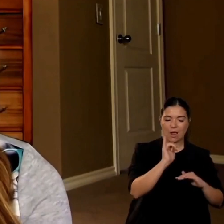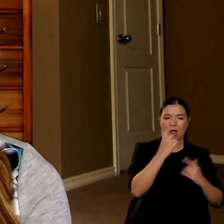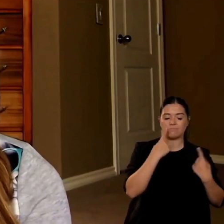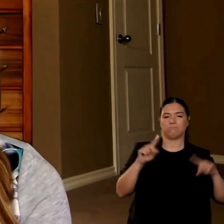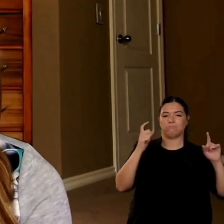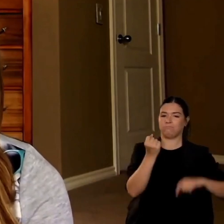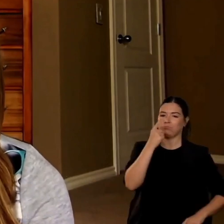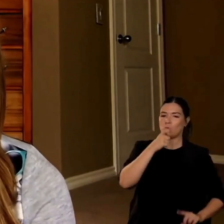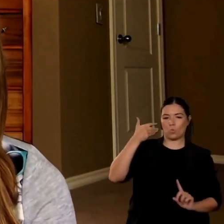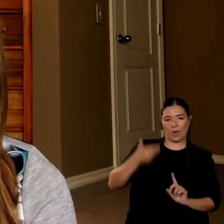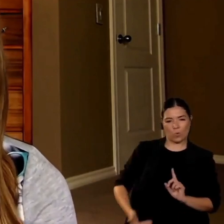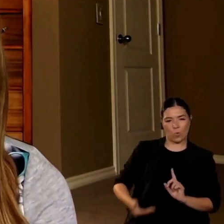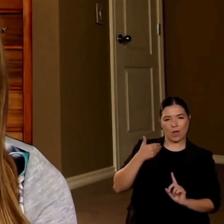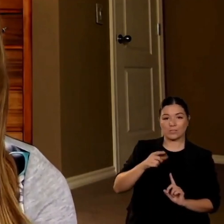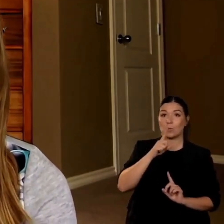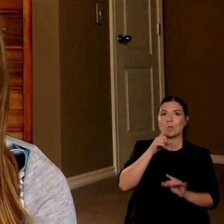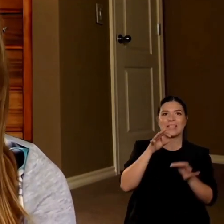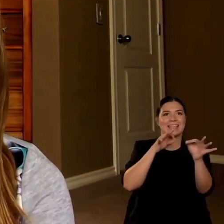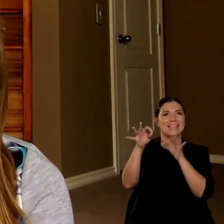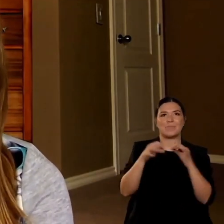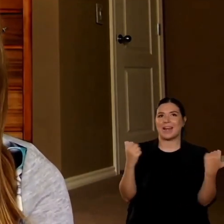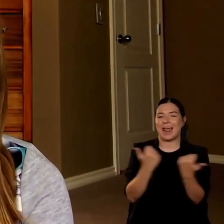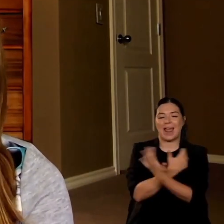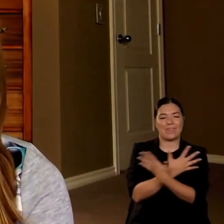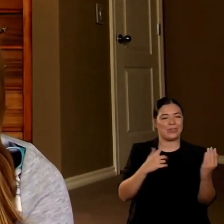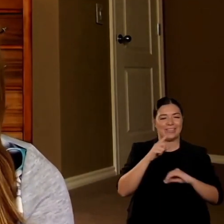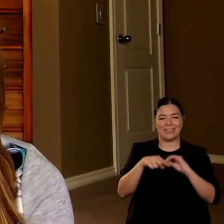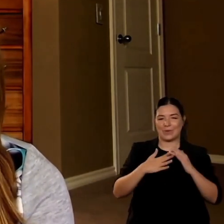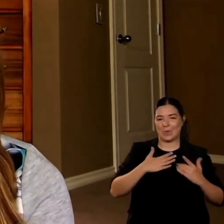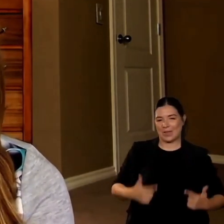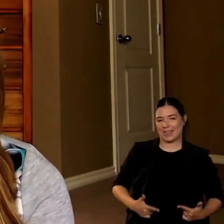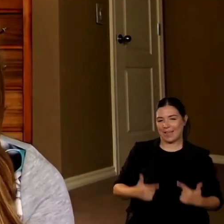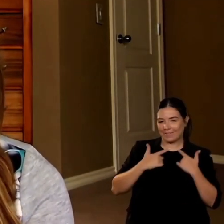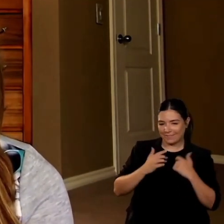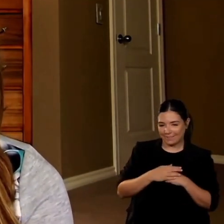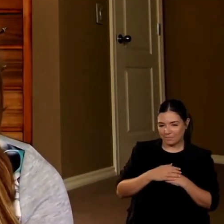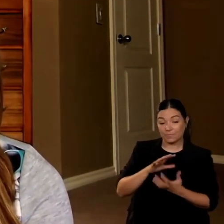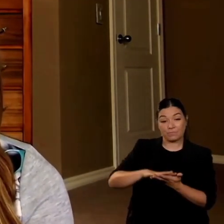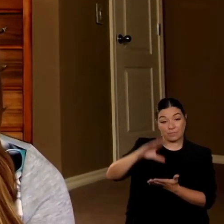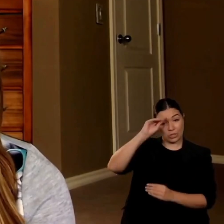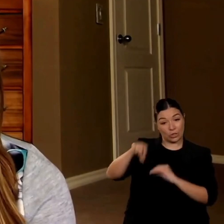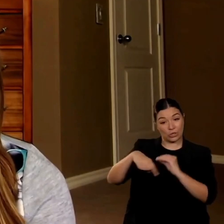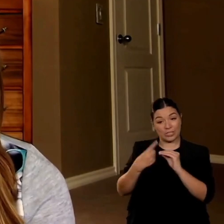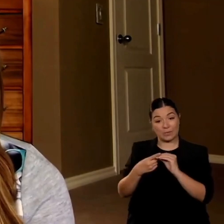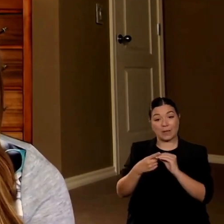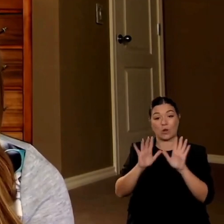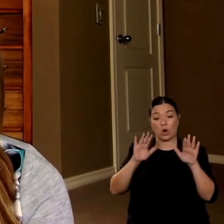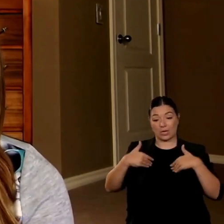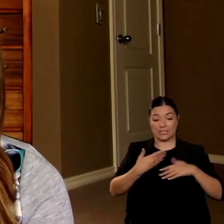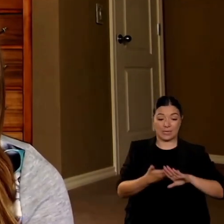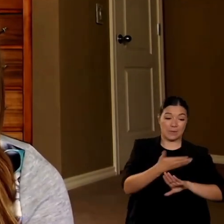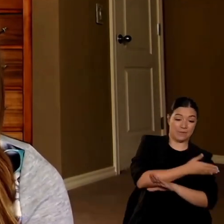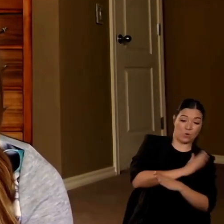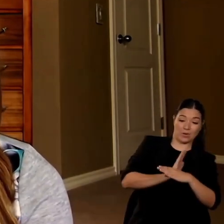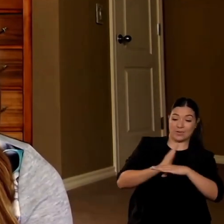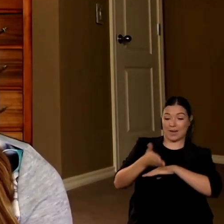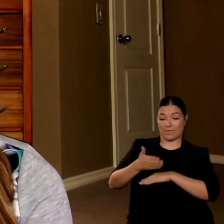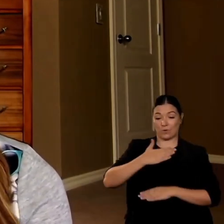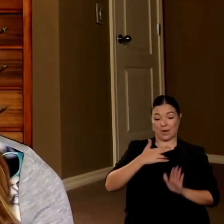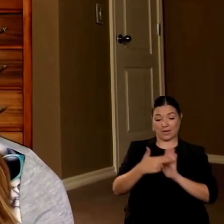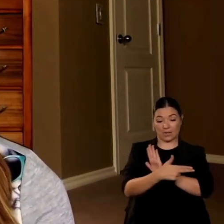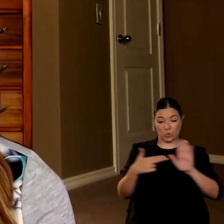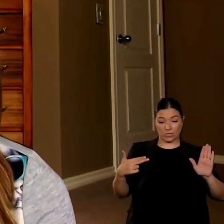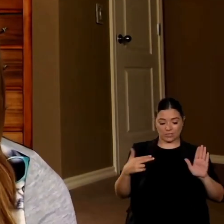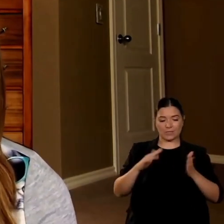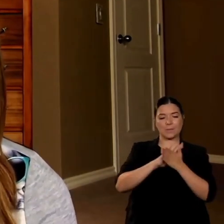Scratch è uno dei miei interessi principali mi piace rispondere a domande e farne altre per far sì che altri possano